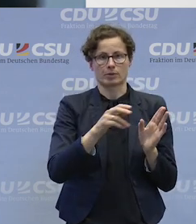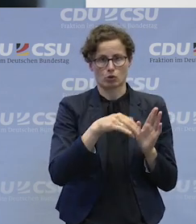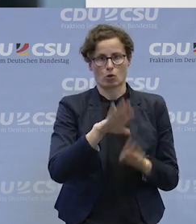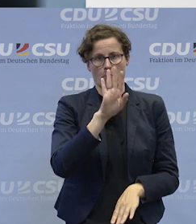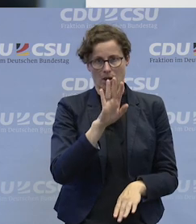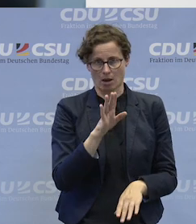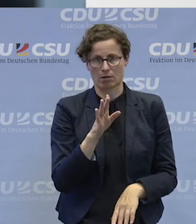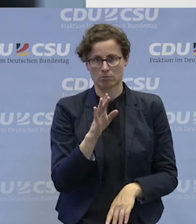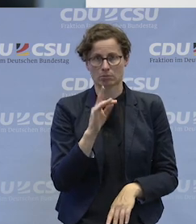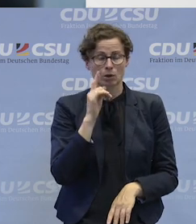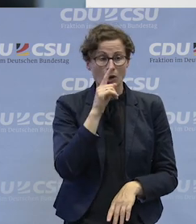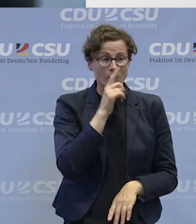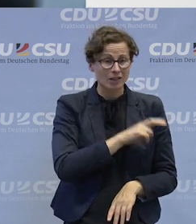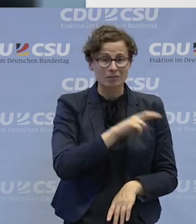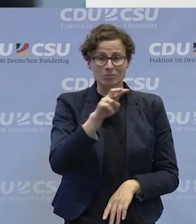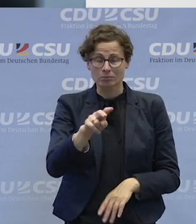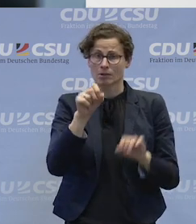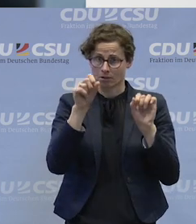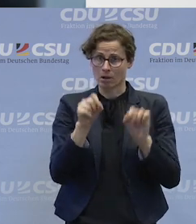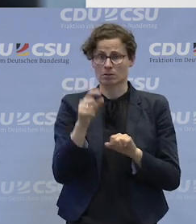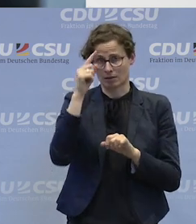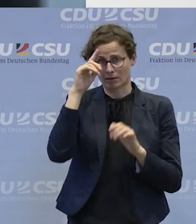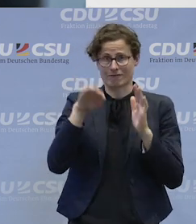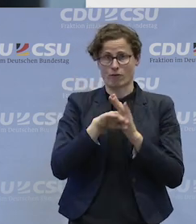sinnvoll, vernünftig eingesetzt ist mit entsprechenden Unterstützung